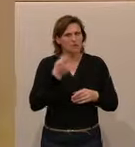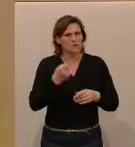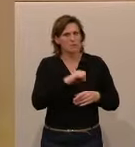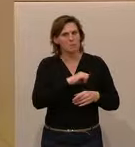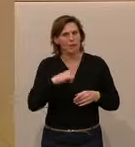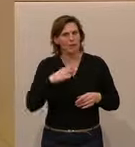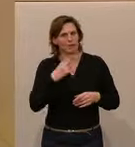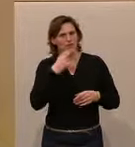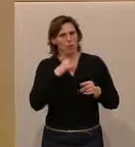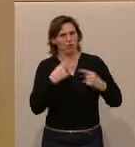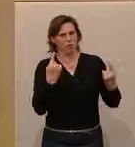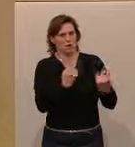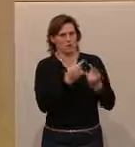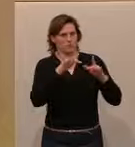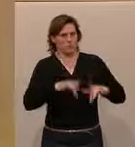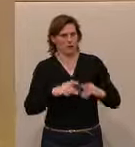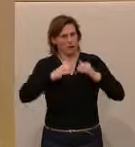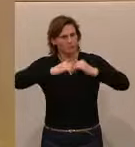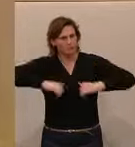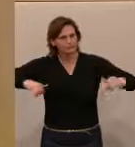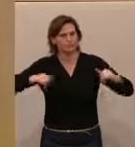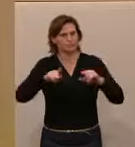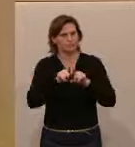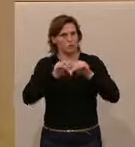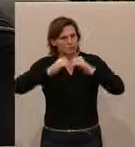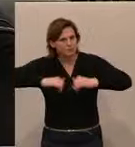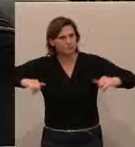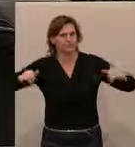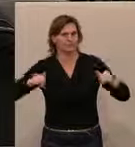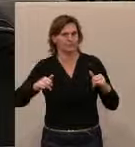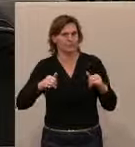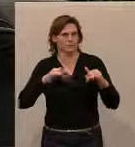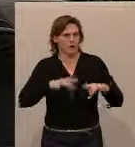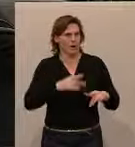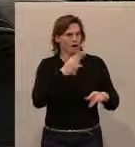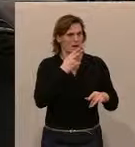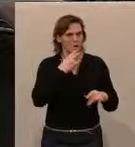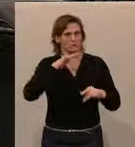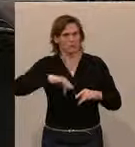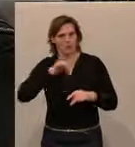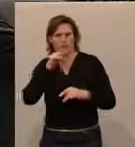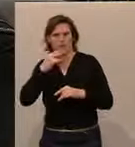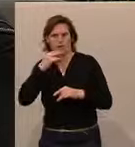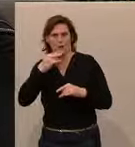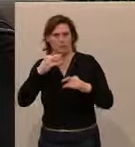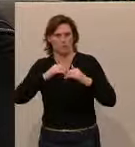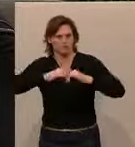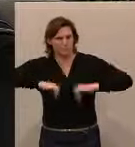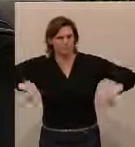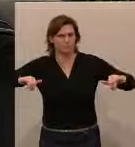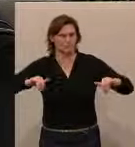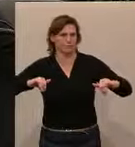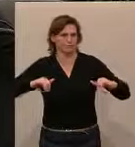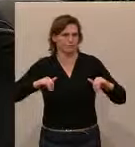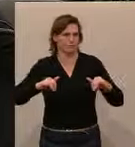die über einen eigenen Raucherraum verfügen, der auch räumlich getrennt sein muss, deren Grundfläche weniger als 50 Quadratmeter nicht